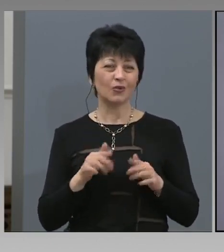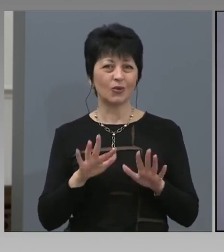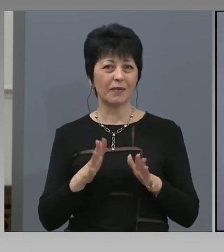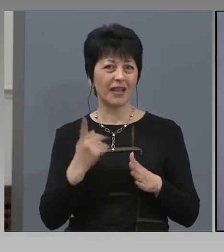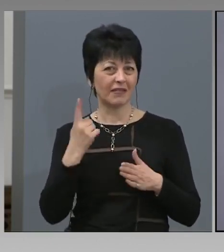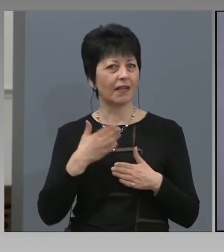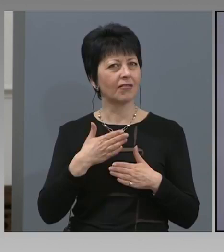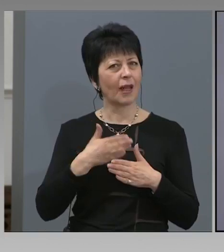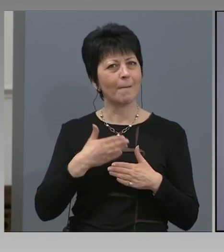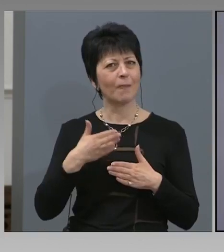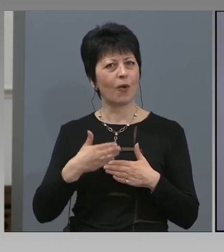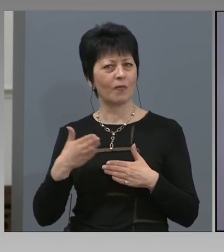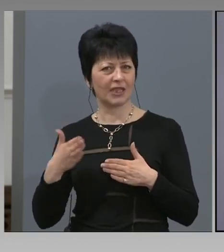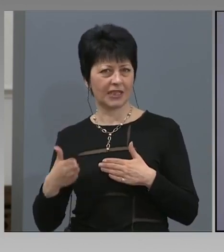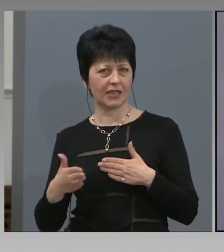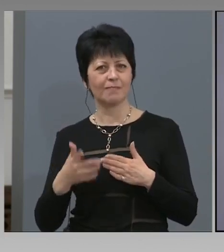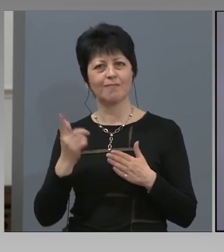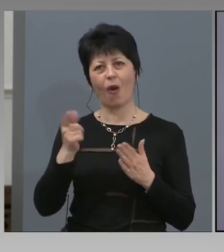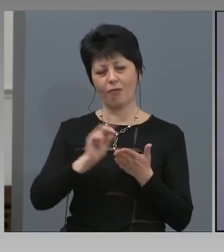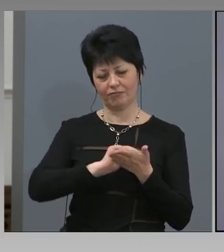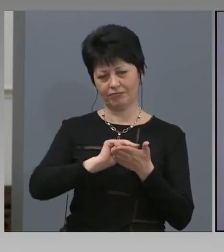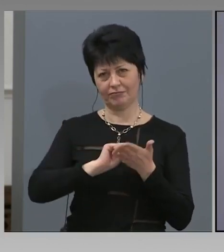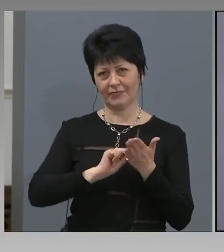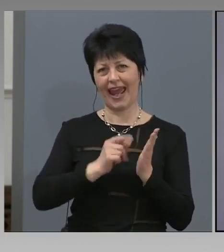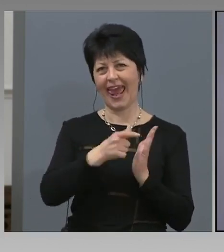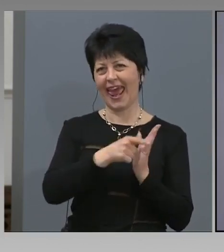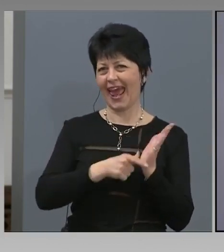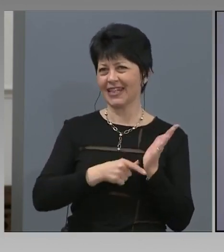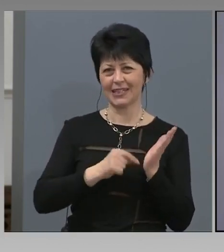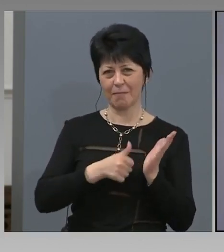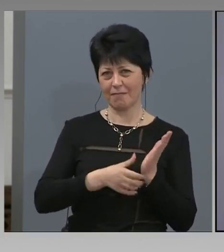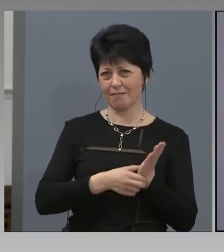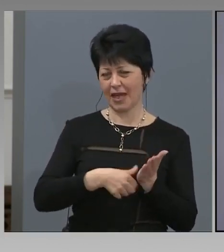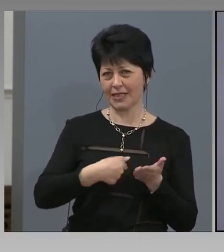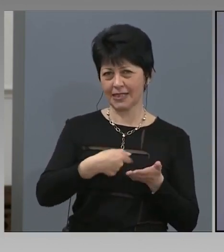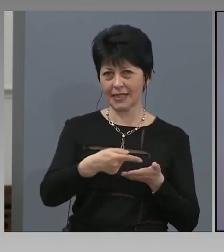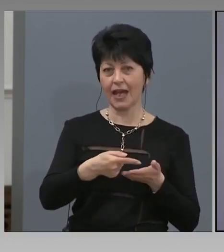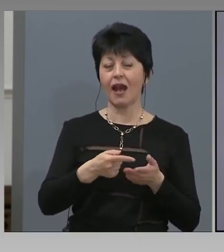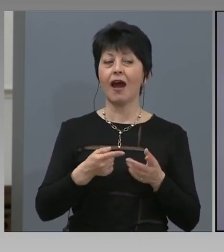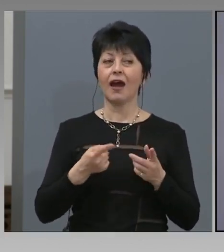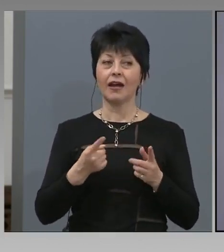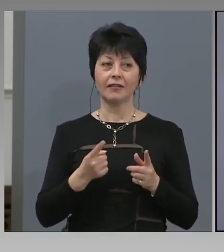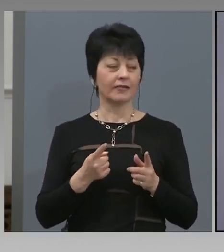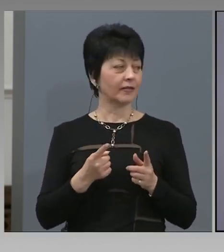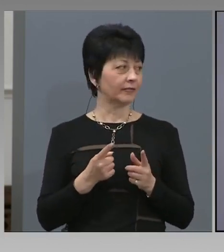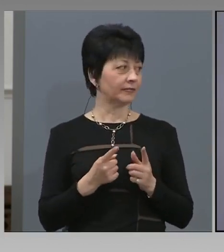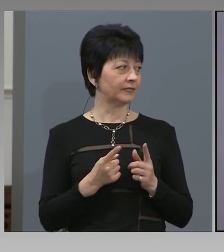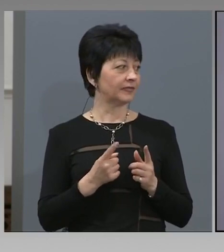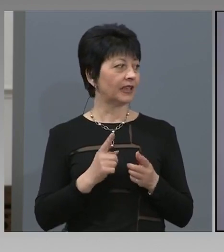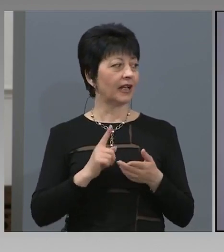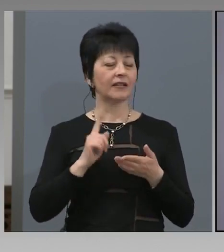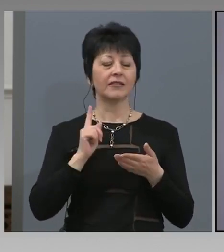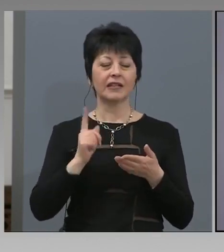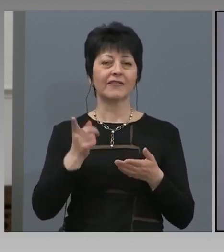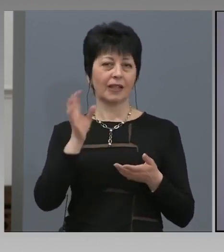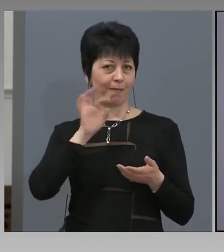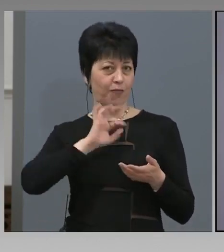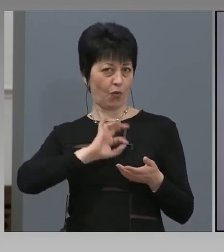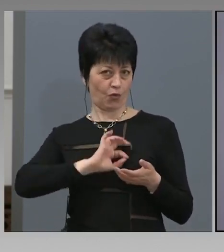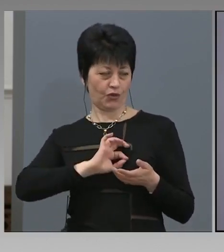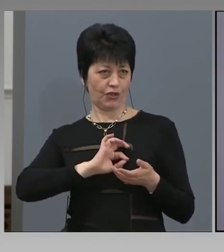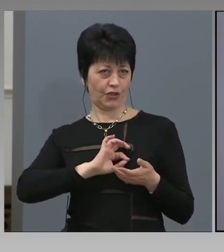по SMS идентификация..е. човек като го даунлодне, трябва да получи валидираш код по SMS.